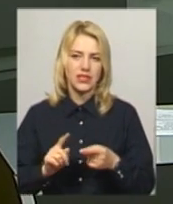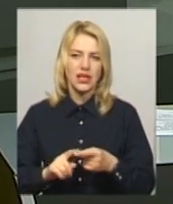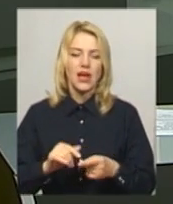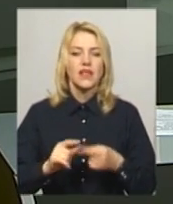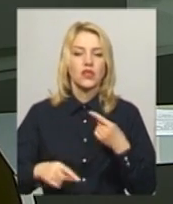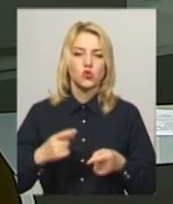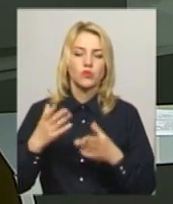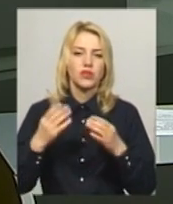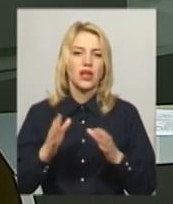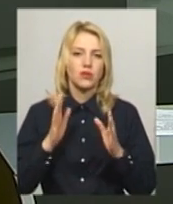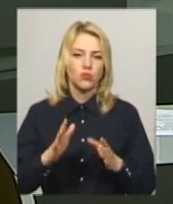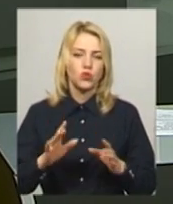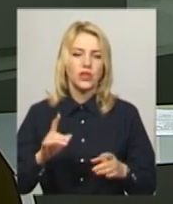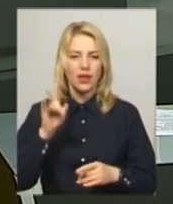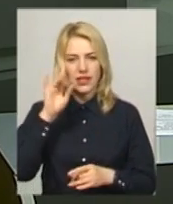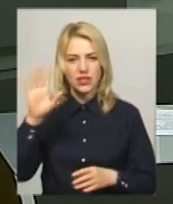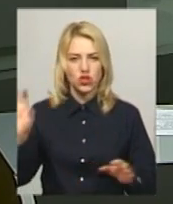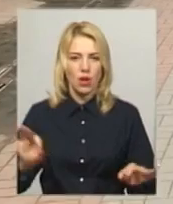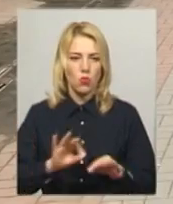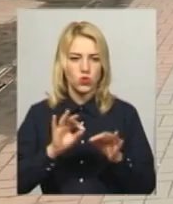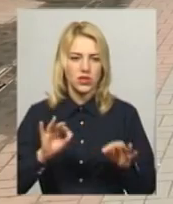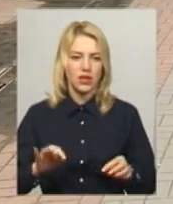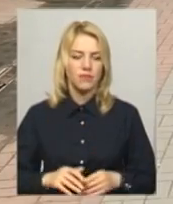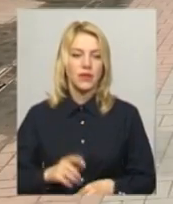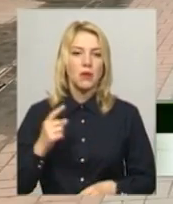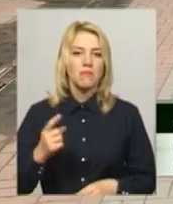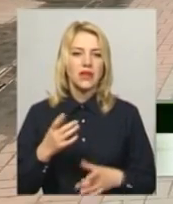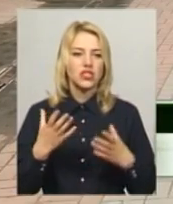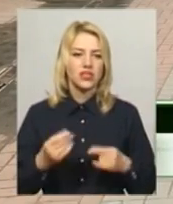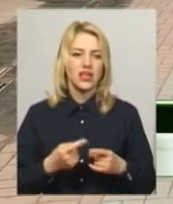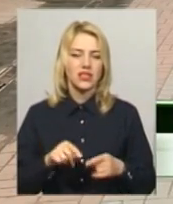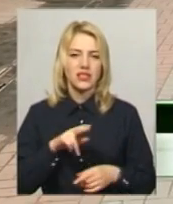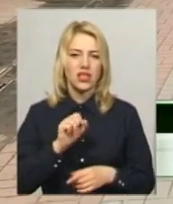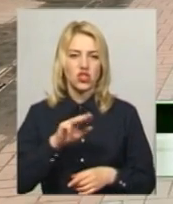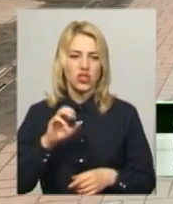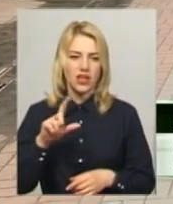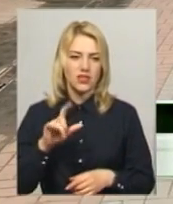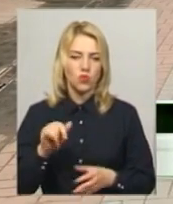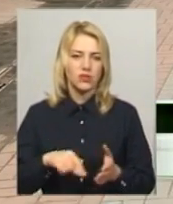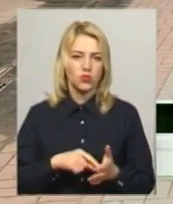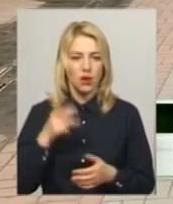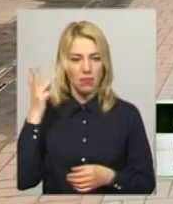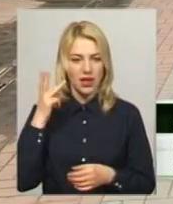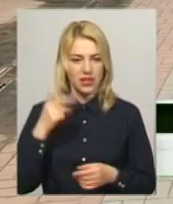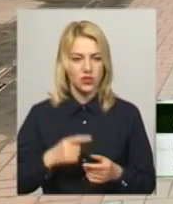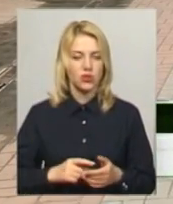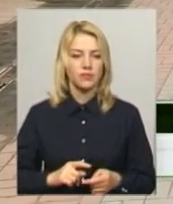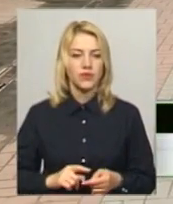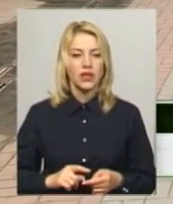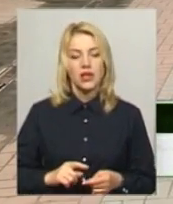Наступного дня гратимуть класичну музику. Перший день – джазовий день. День джазу у місті Хмельницькому у Рапках